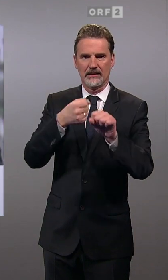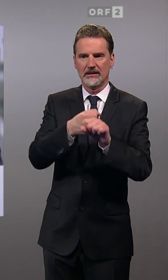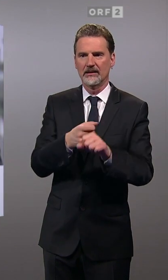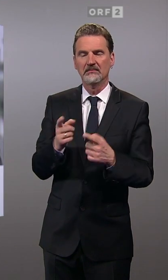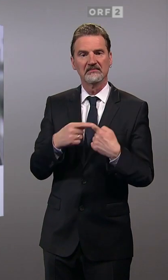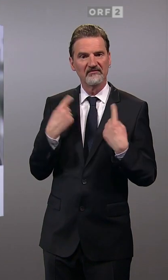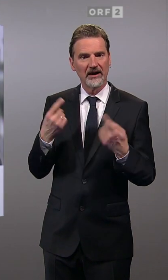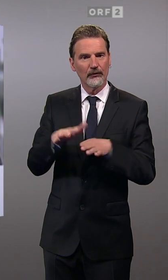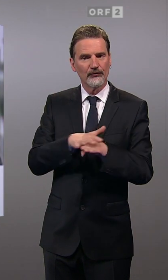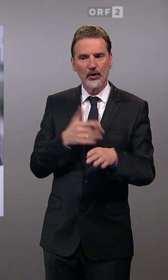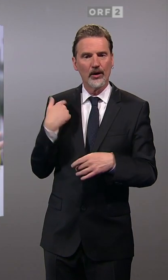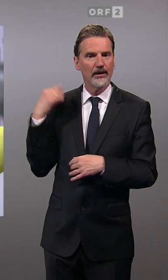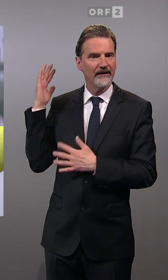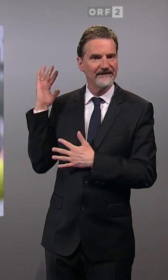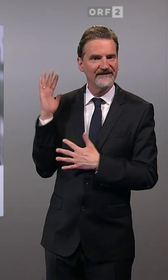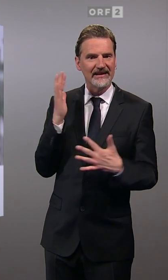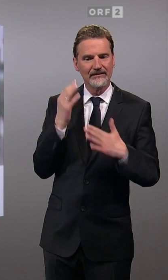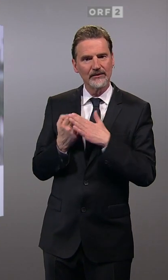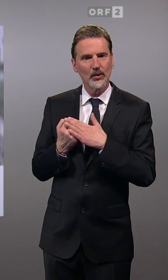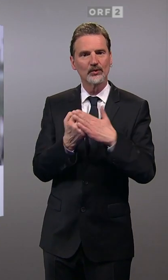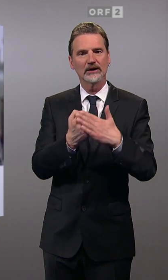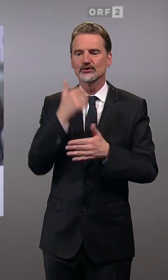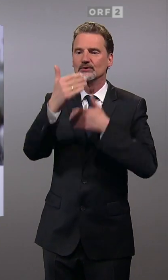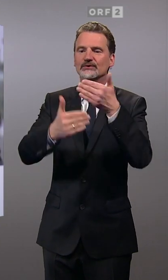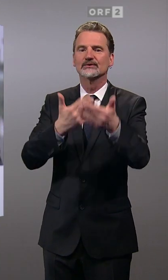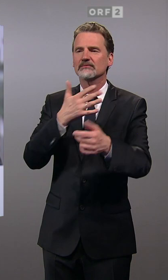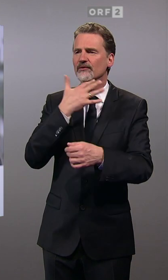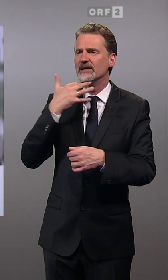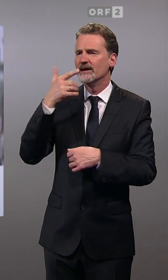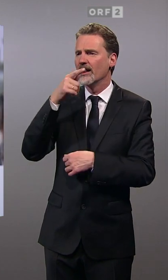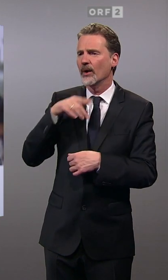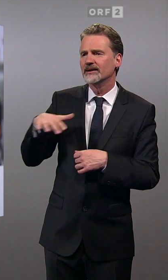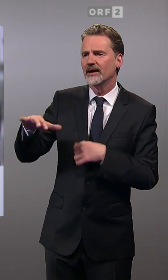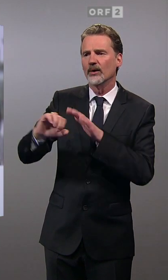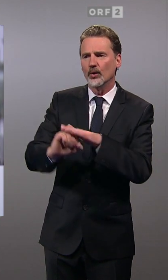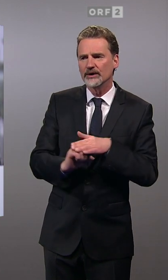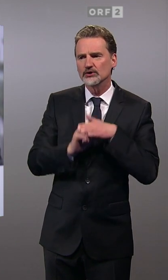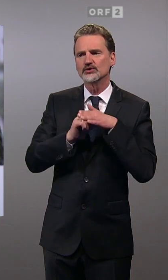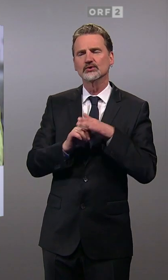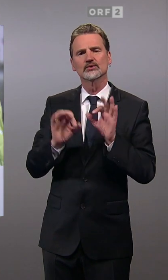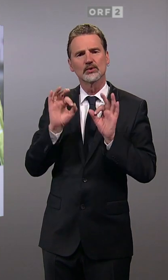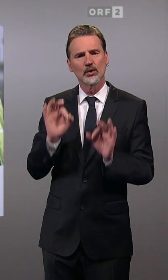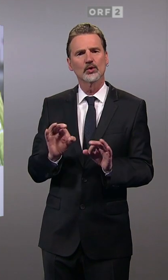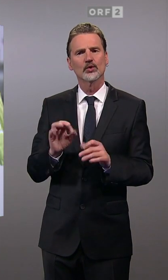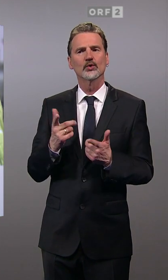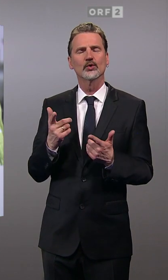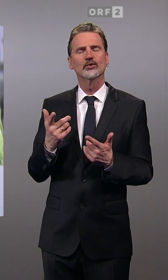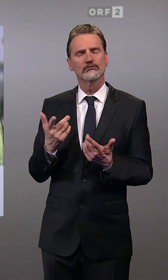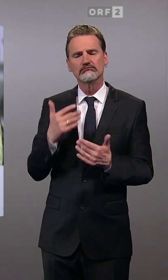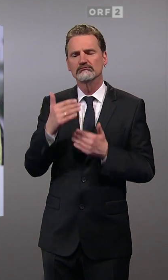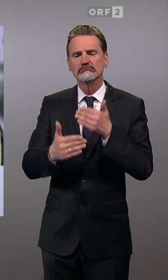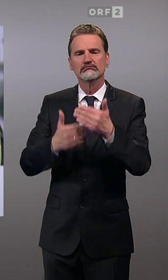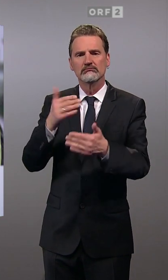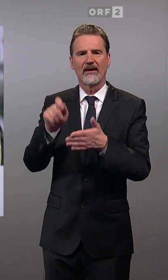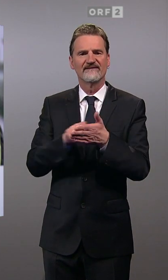Rückenwind und haben wahnsinnig viele, die uns unterstützen und gut durch diese Wahl bringen. Wir haben es geschafft, in